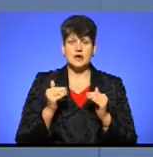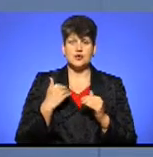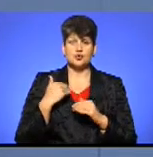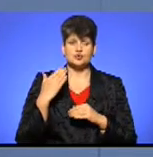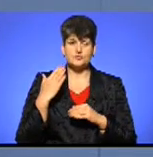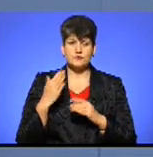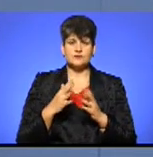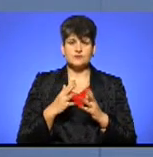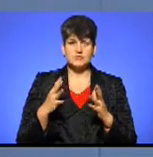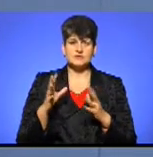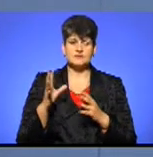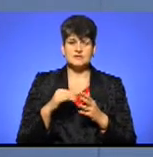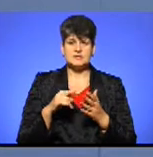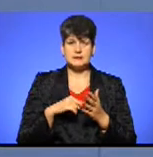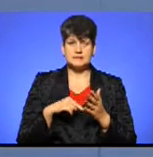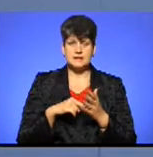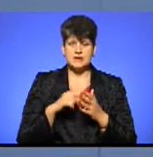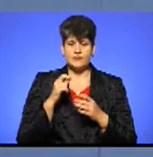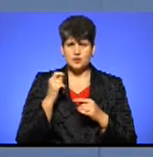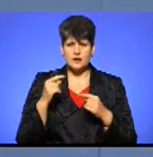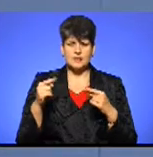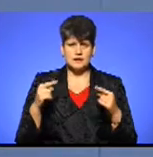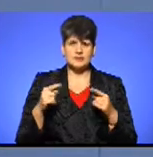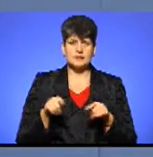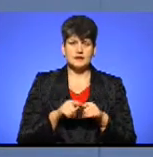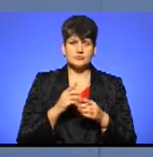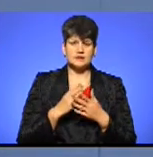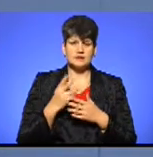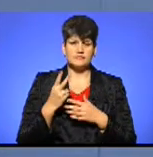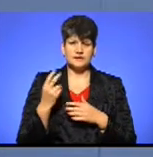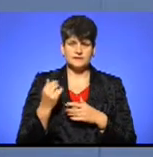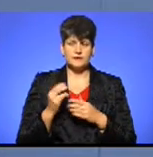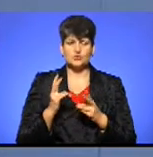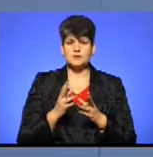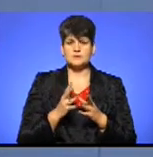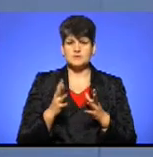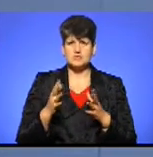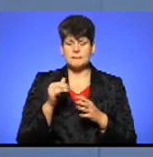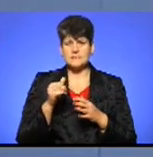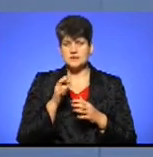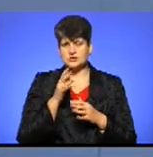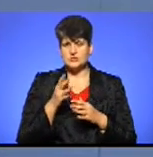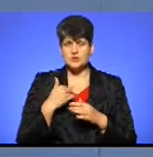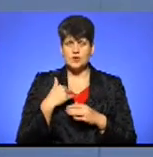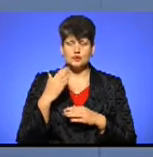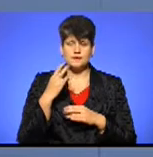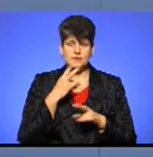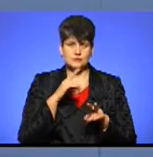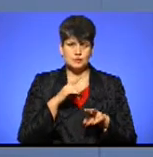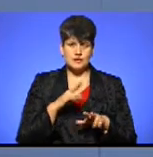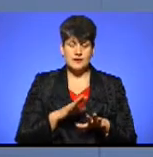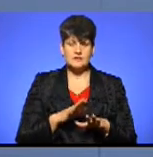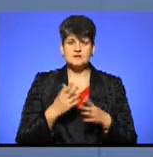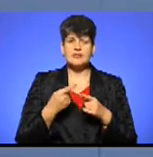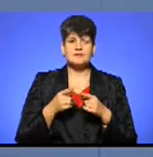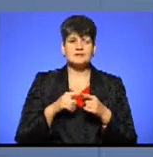Переважно всі міста інші в Україні, вони теж беруть там два тижні. Хтось іде на місці часу для голосування, спостерігається. Але це